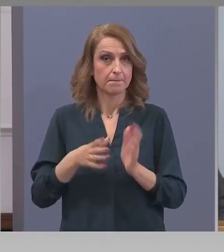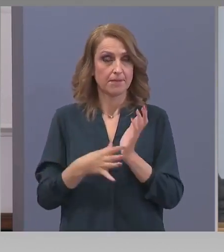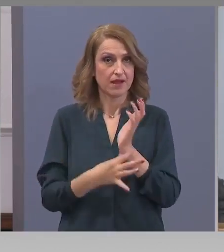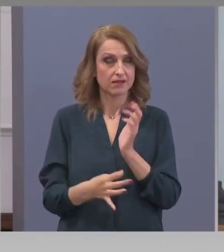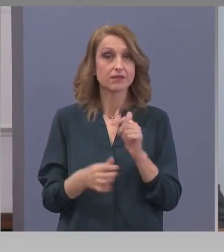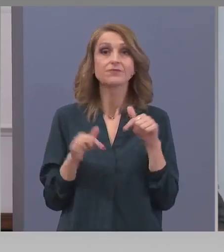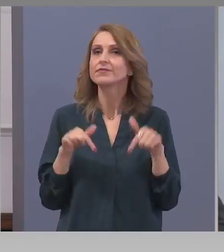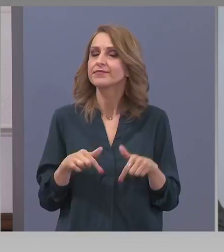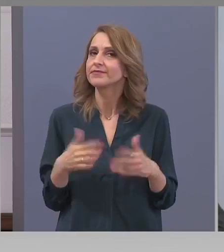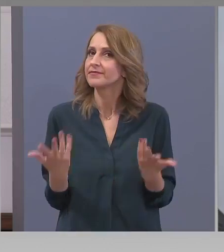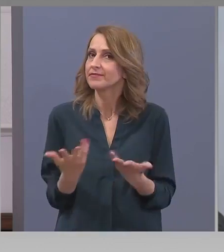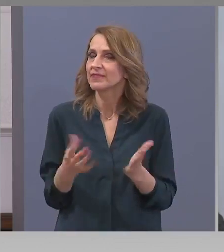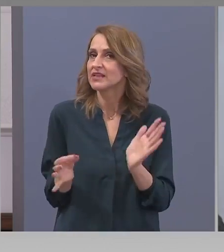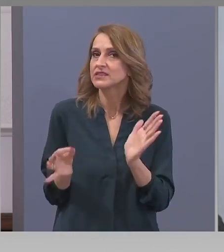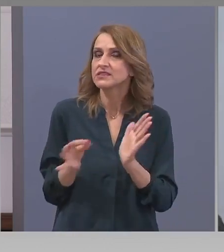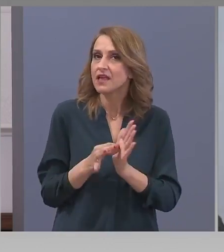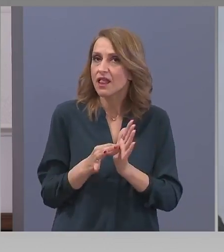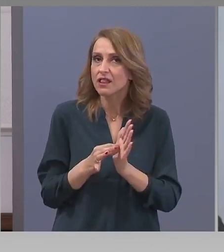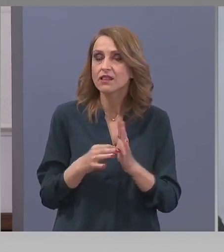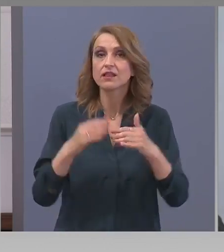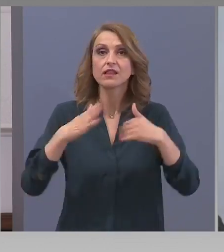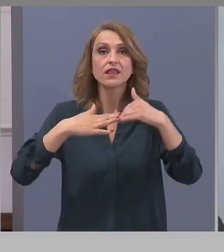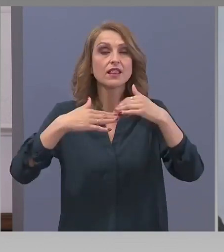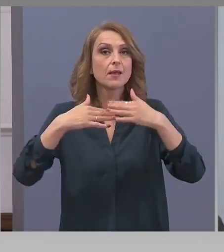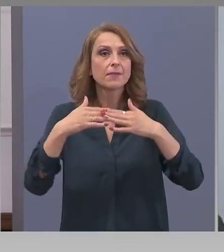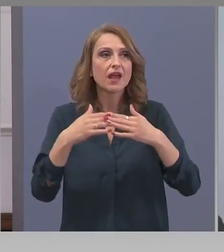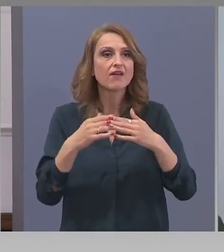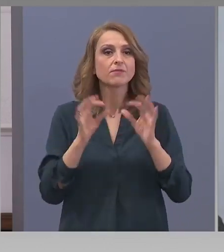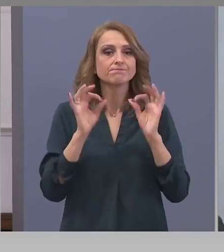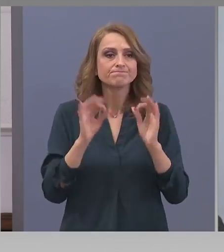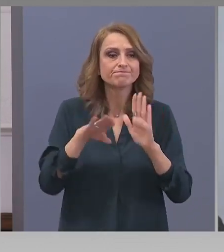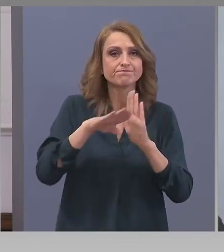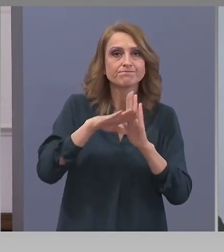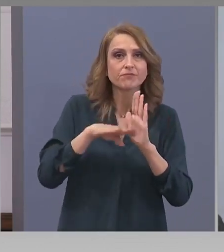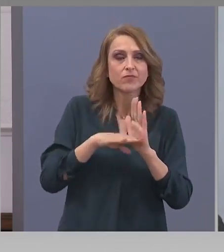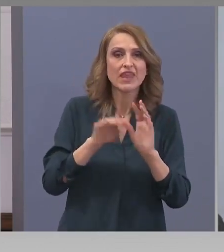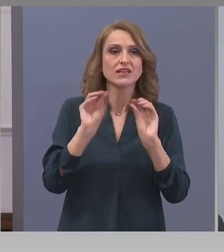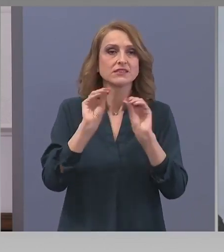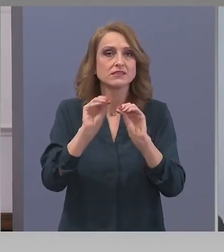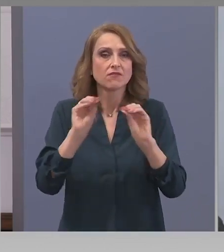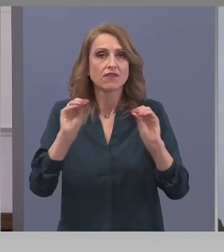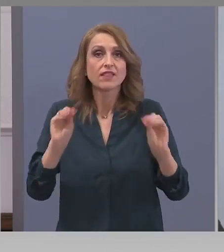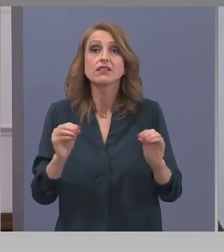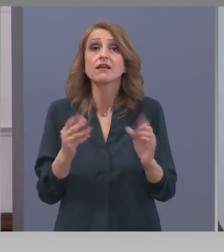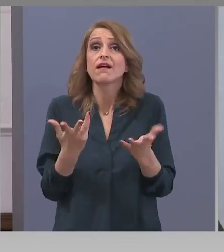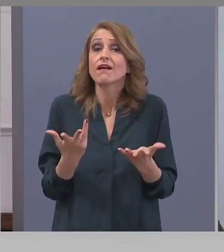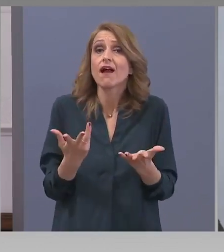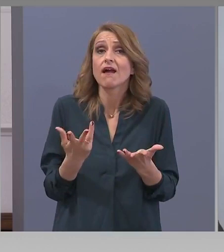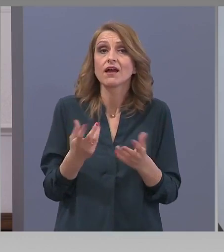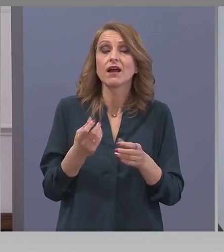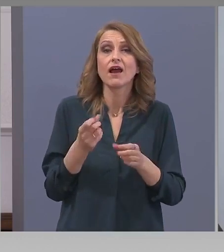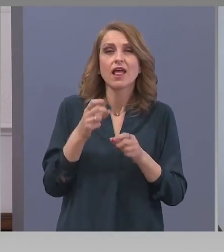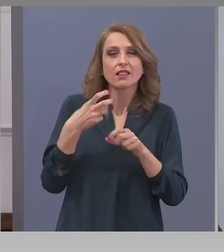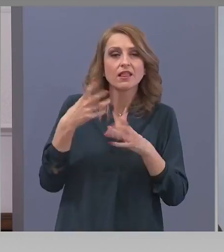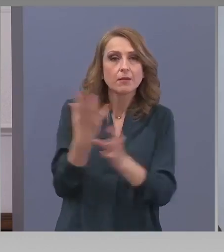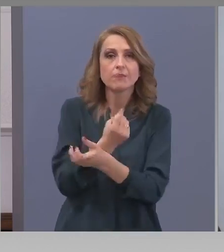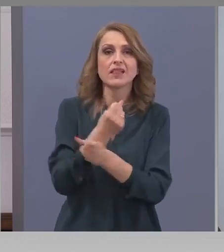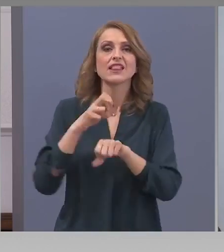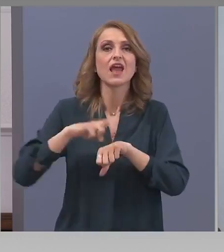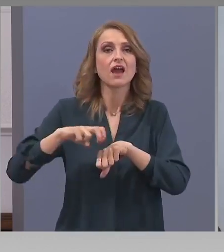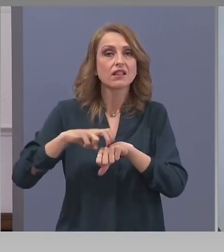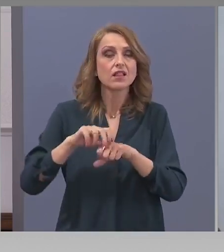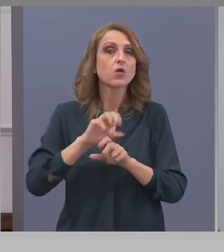нашата цела, нашата функция е изготвяне на алгоритми, препоръки за диагноза и лечение на COVID-19